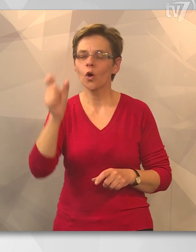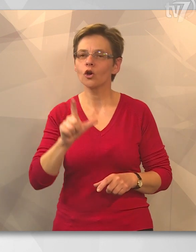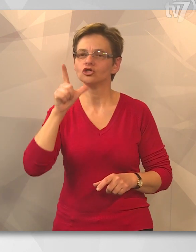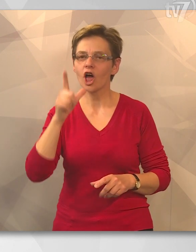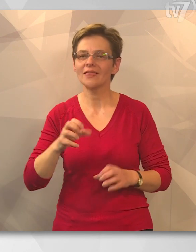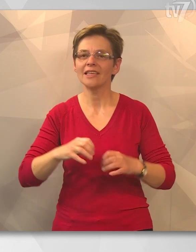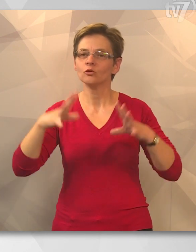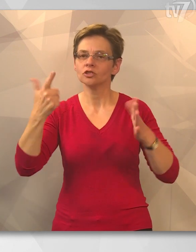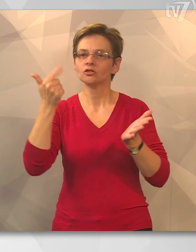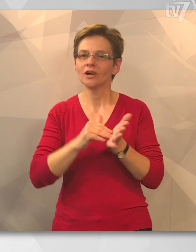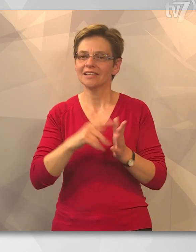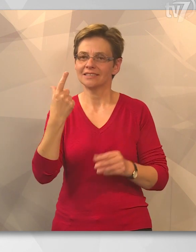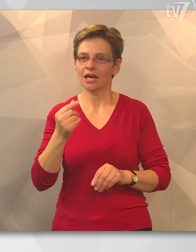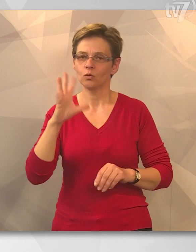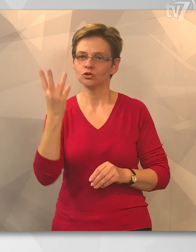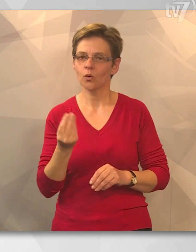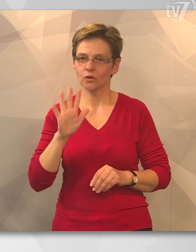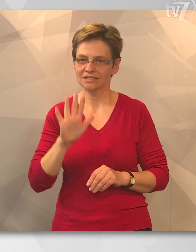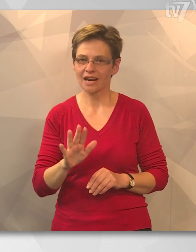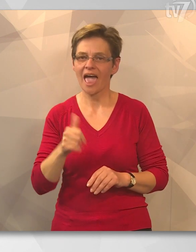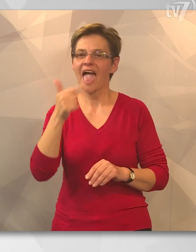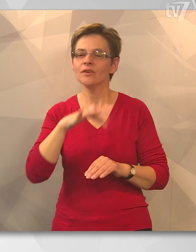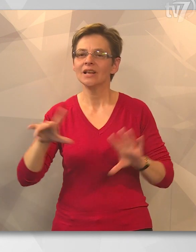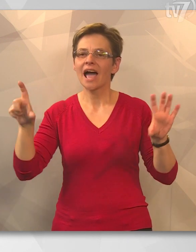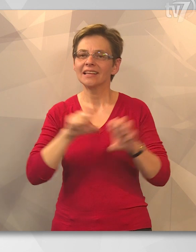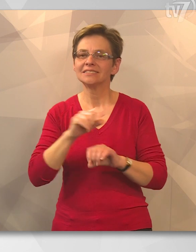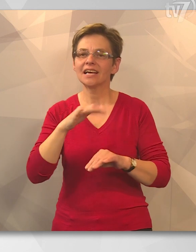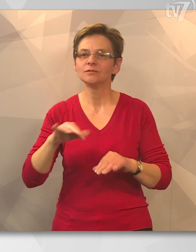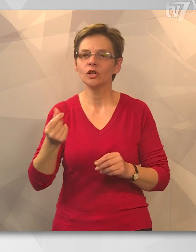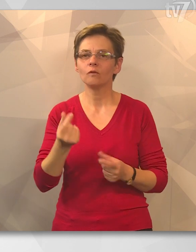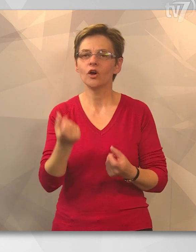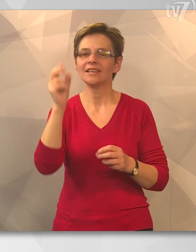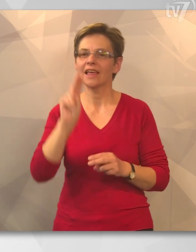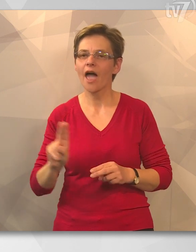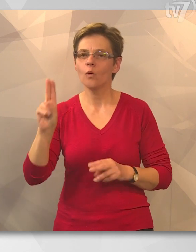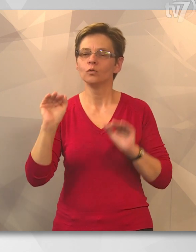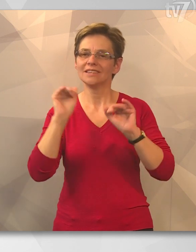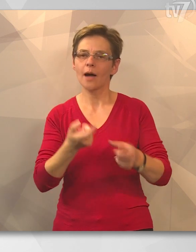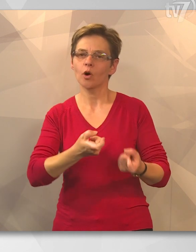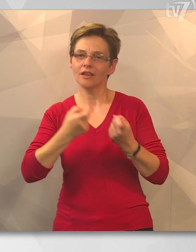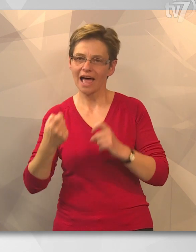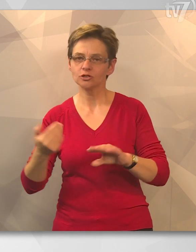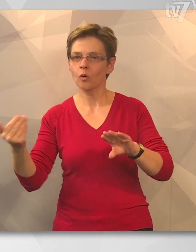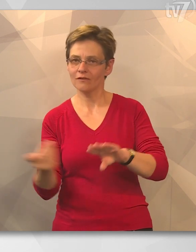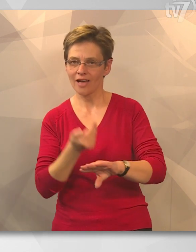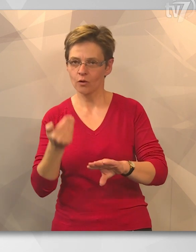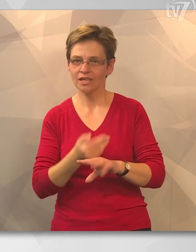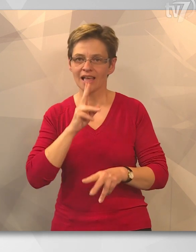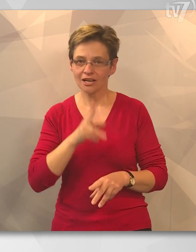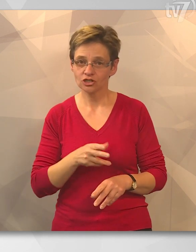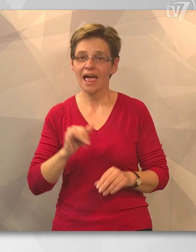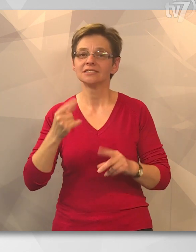dúzzasztó 2020 őszére. A teljes létesítményt 1 milliárd 700 millió forintos Európai Uniós támogatásból